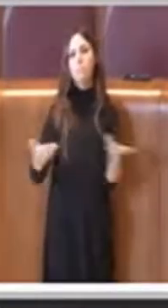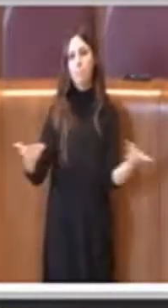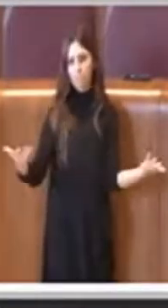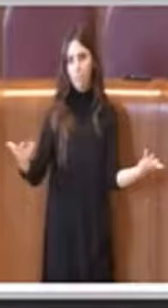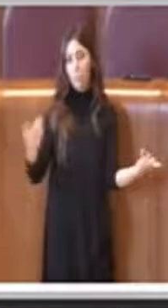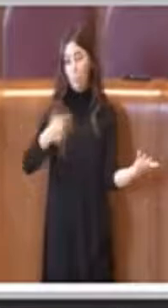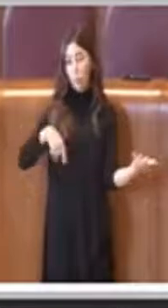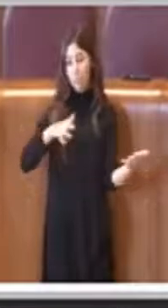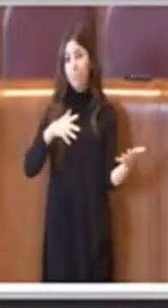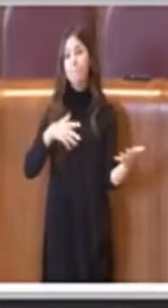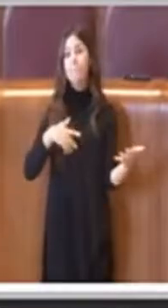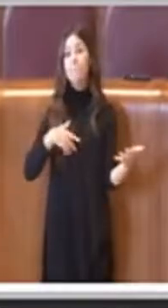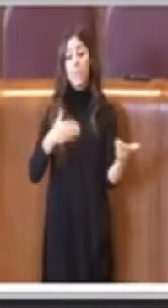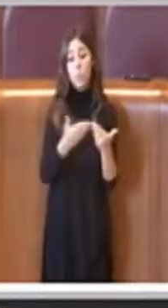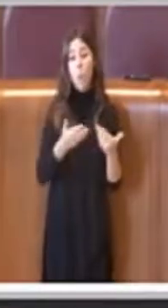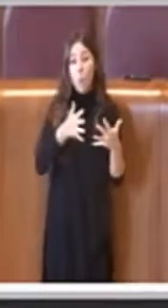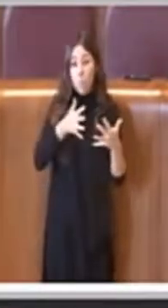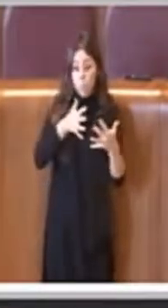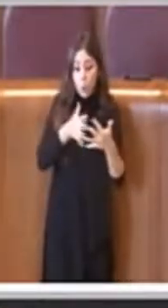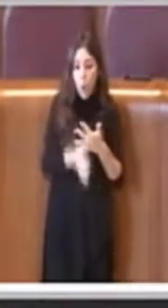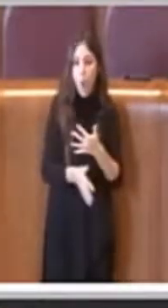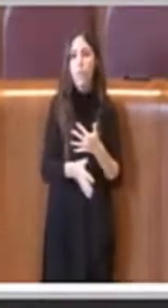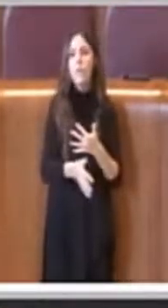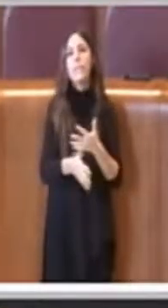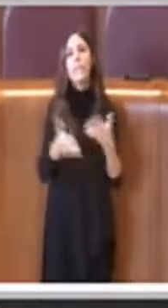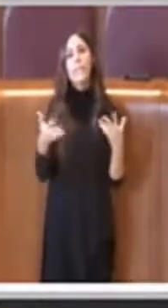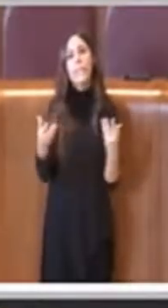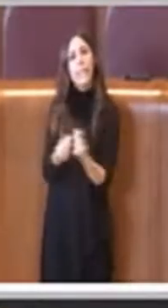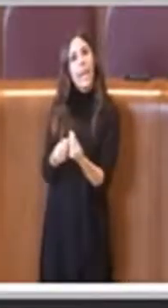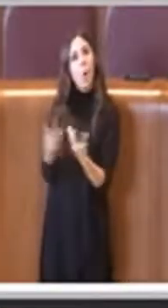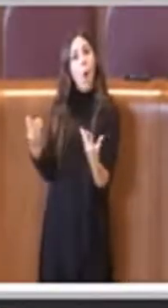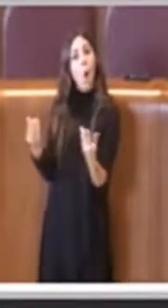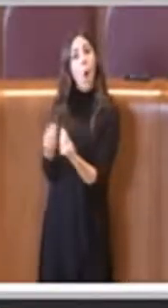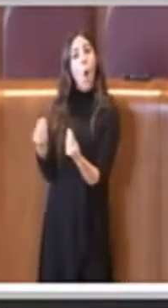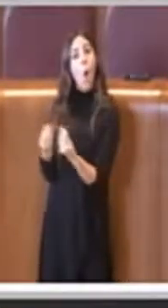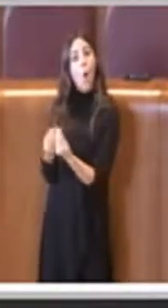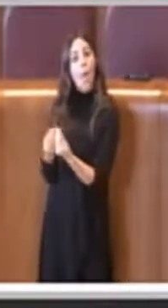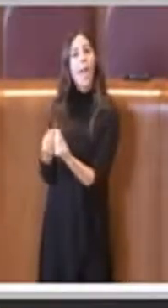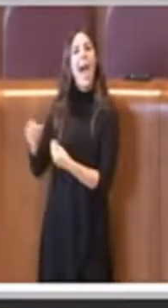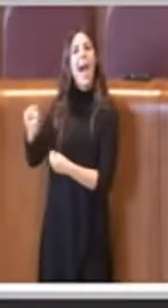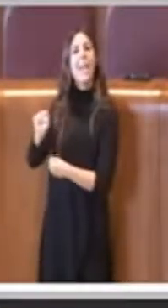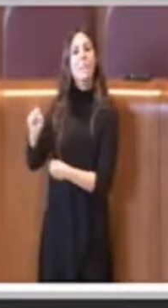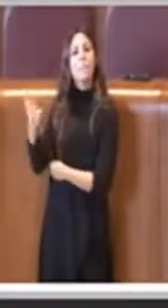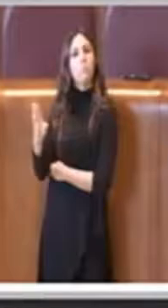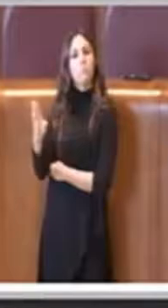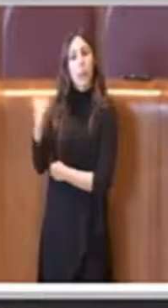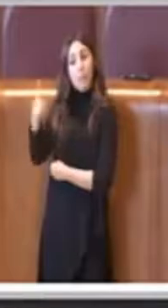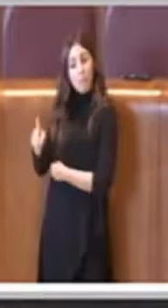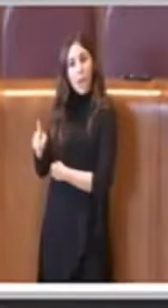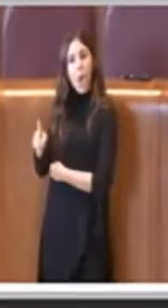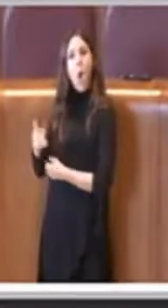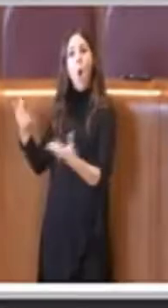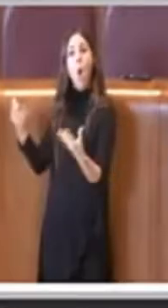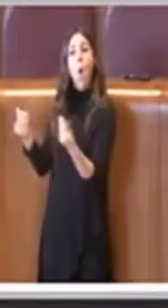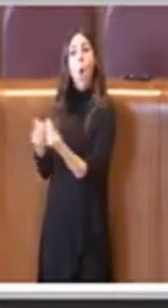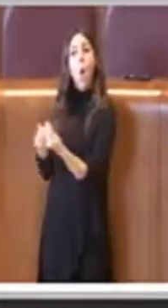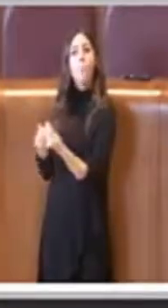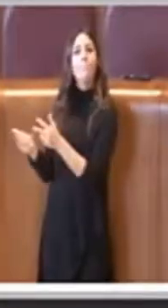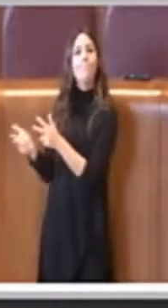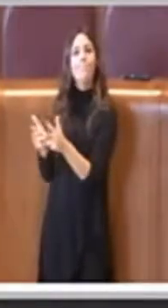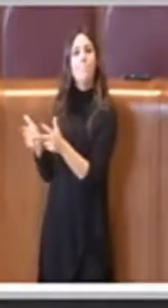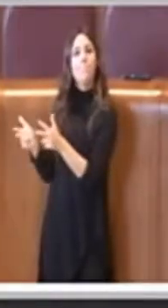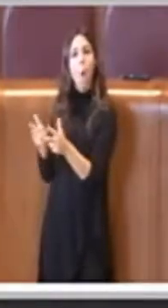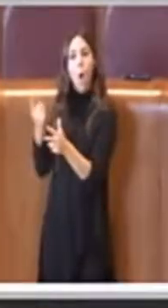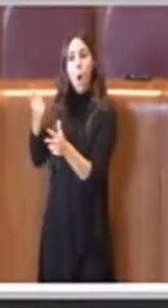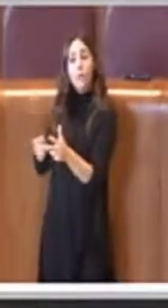approfondito la questione anche insieme alla mia collega Annalisa Bernabè della Commissione Mobilità proprio per cercare